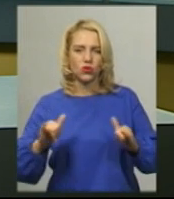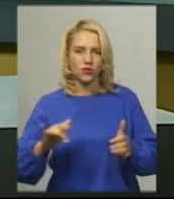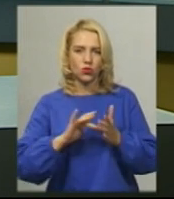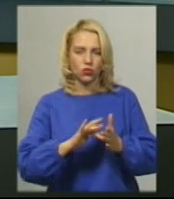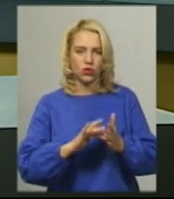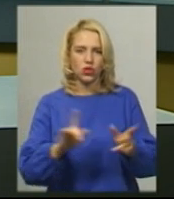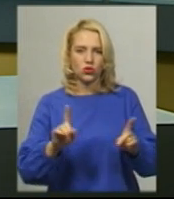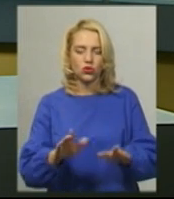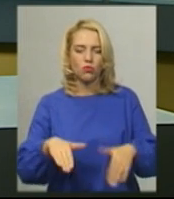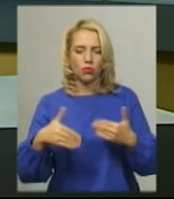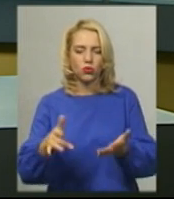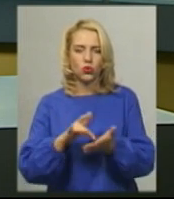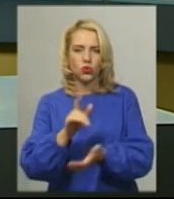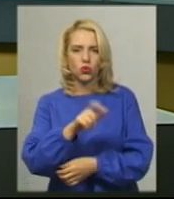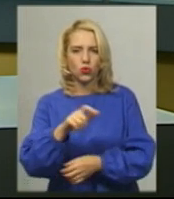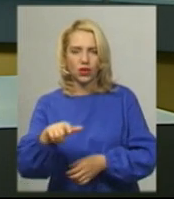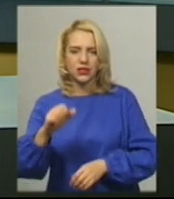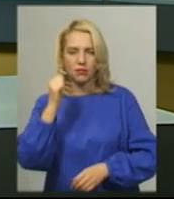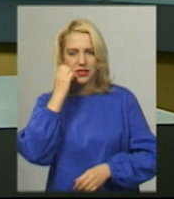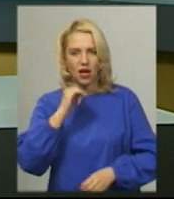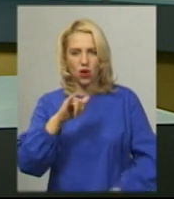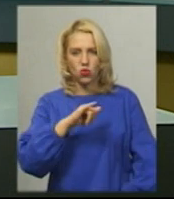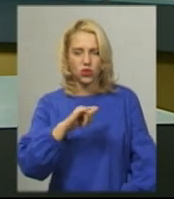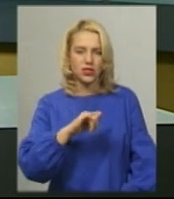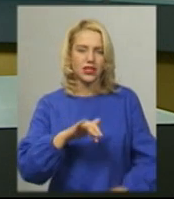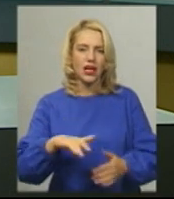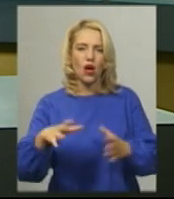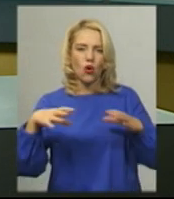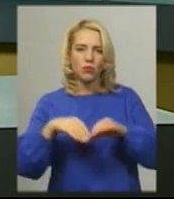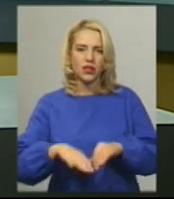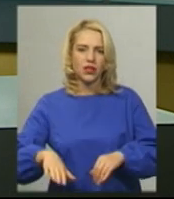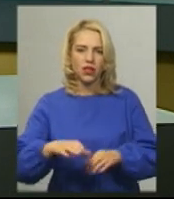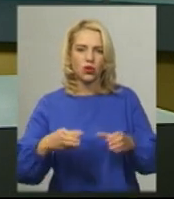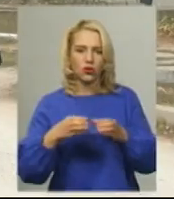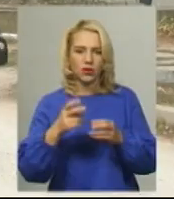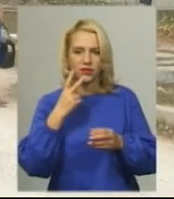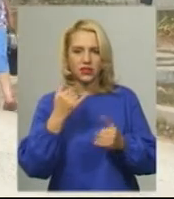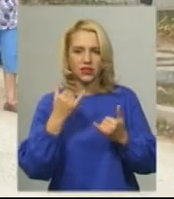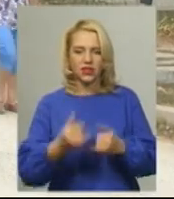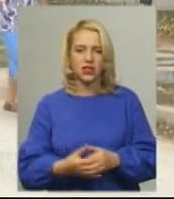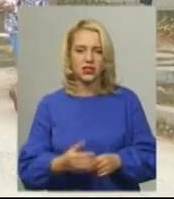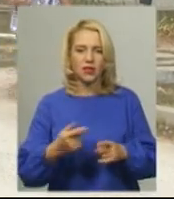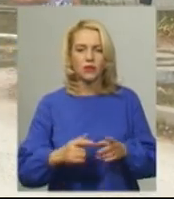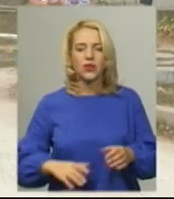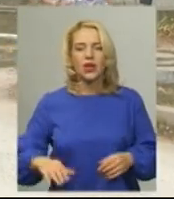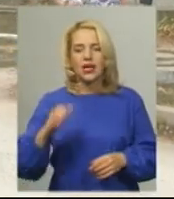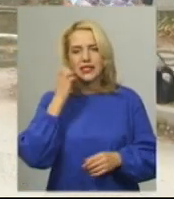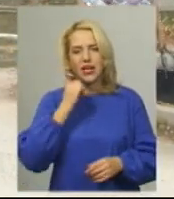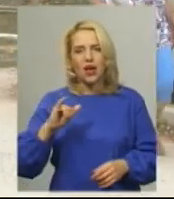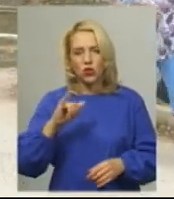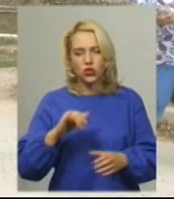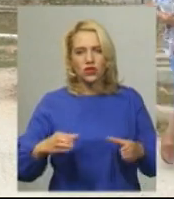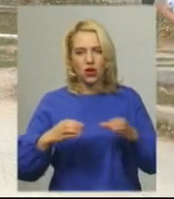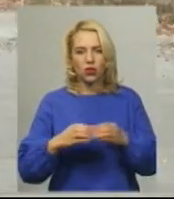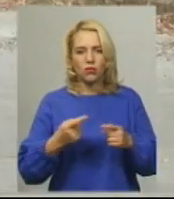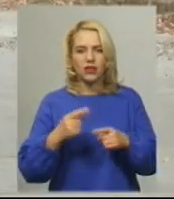пропонують туристам у Староушицькій об'єднаній тергромаді, дивіться у сюжеті Лесі Боровець. Громада Старої Ушиці єдина